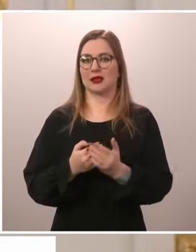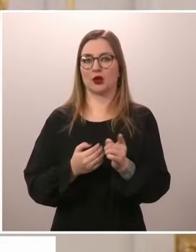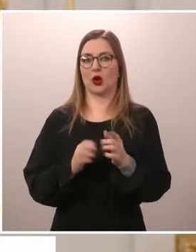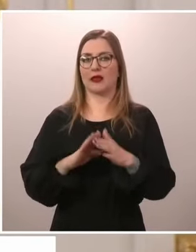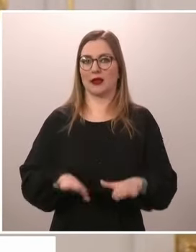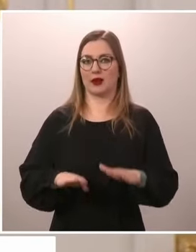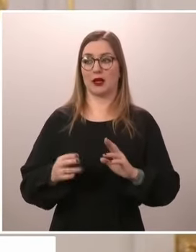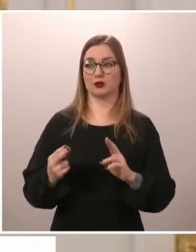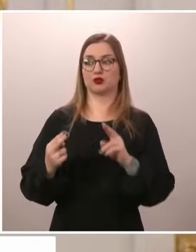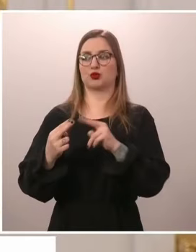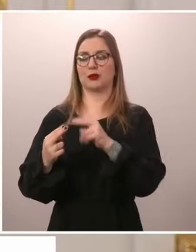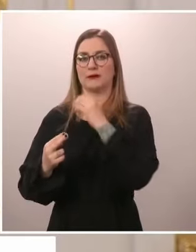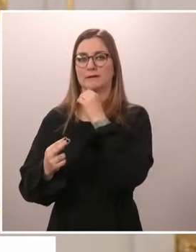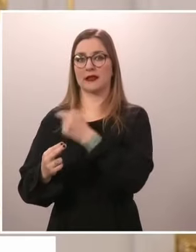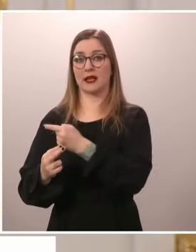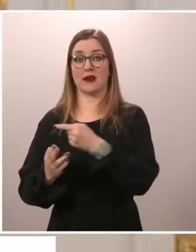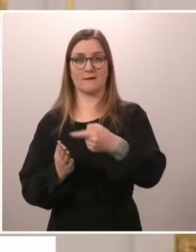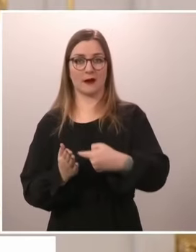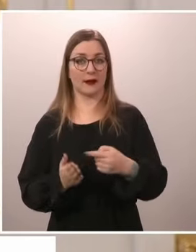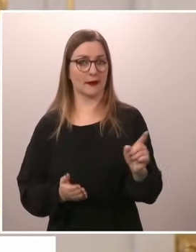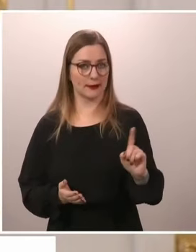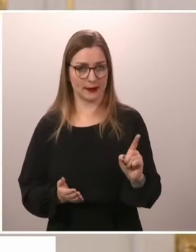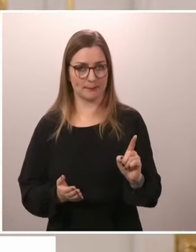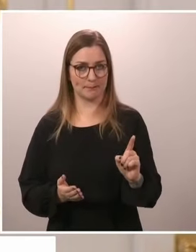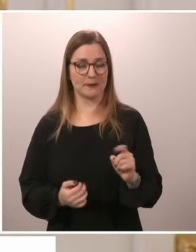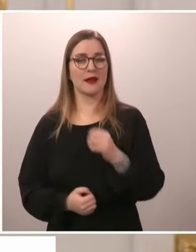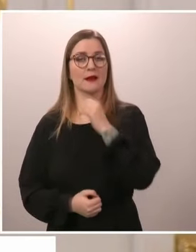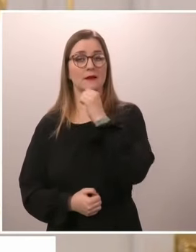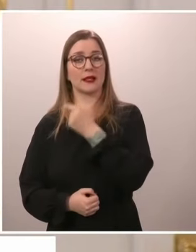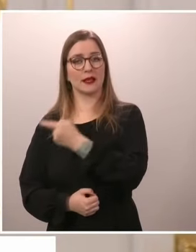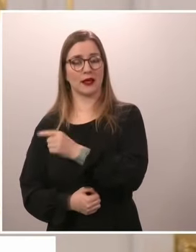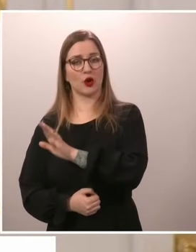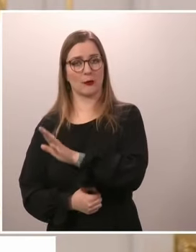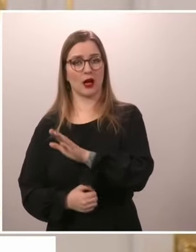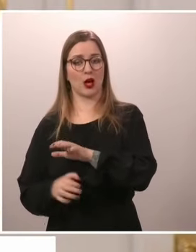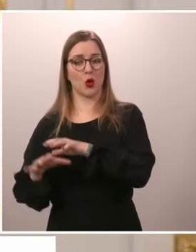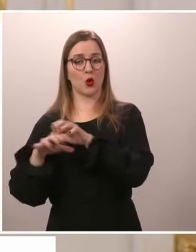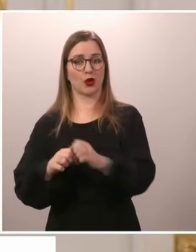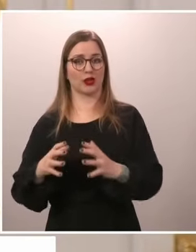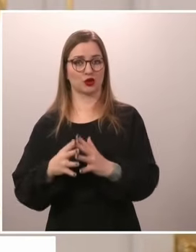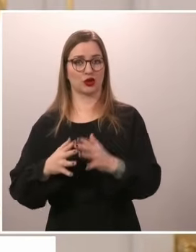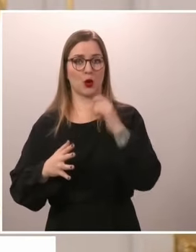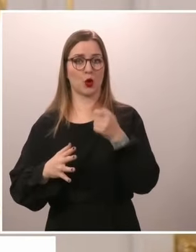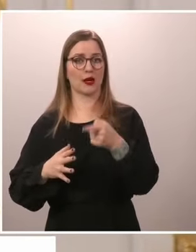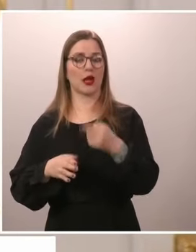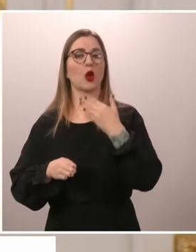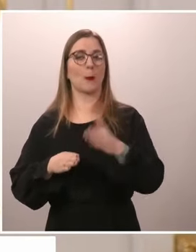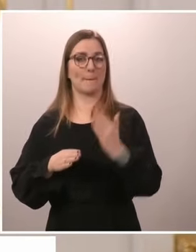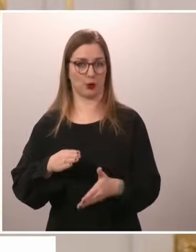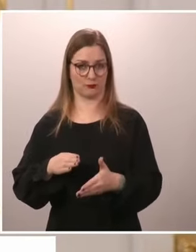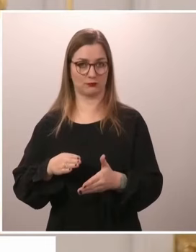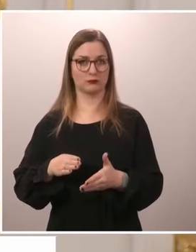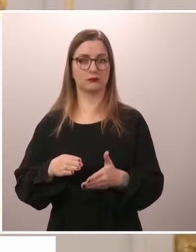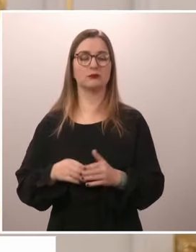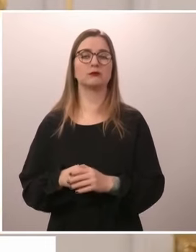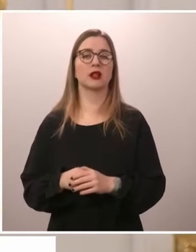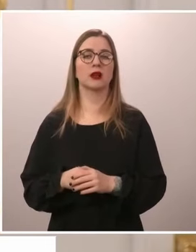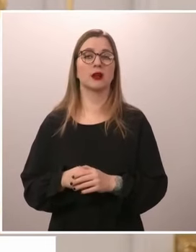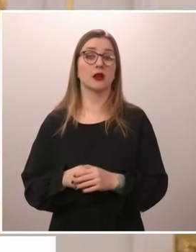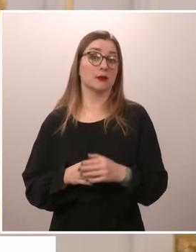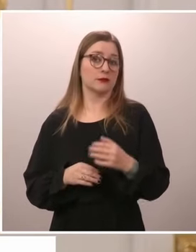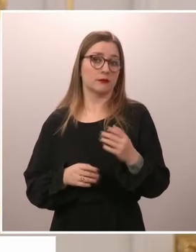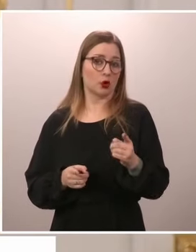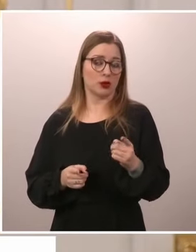vaatii tietysti yhtäältä sitä, että Venäjän hyökkäyssota Ukrainaan loppuu. Toisaalta voi aina olla mahdollista, että